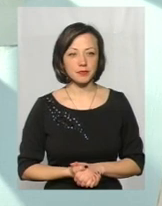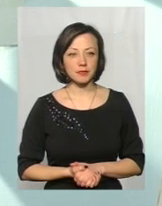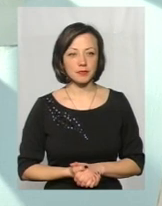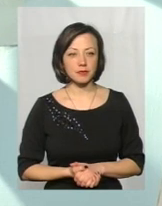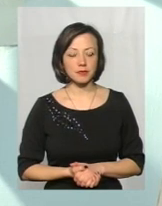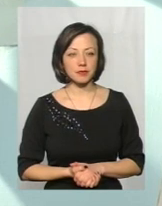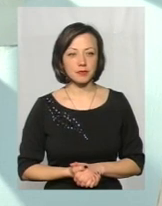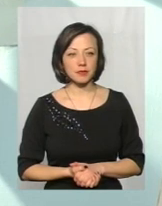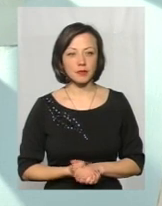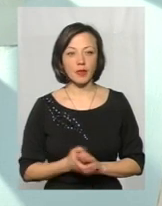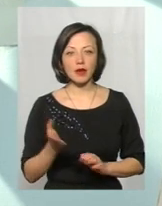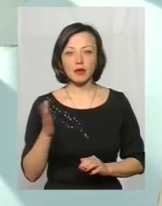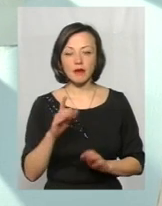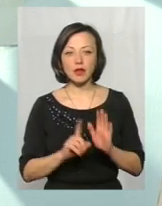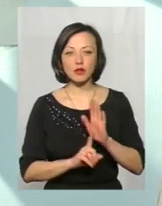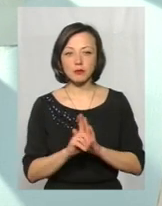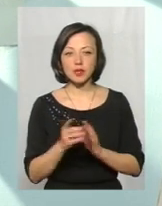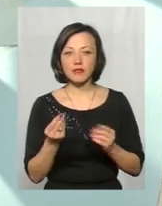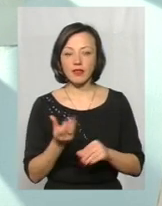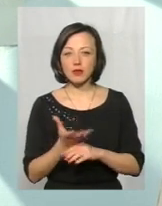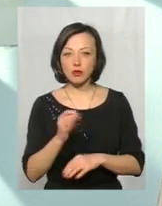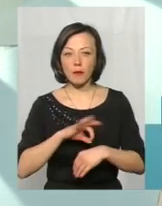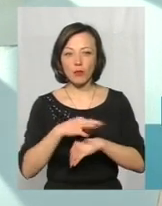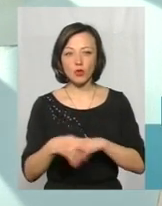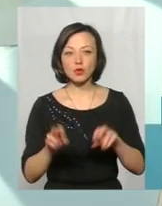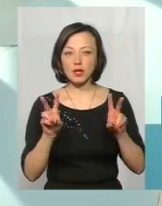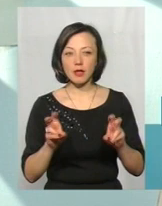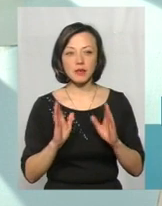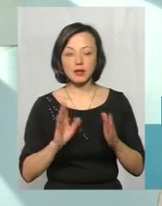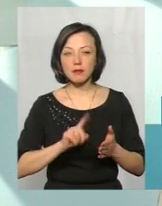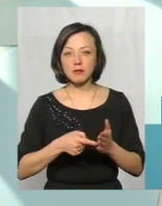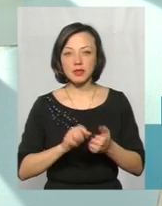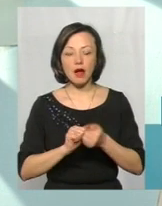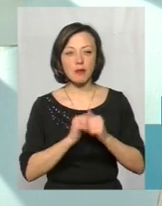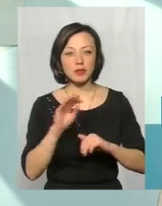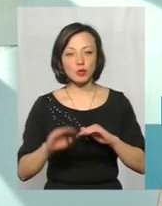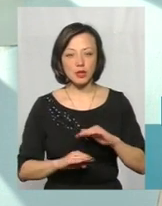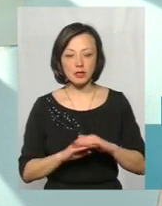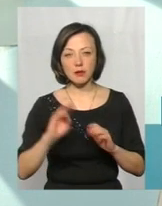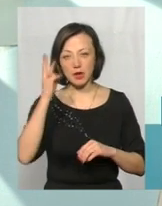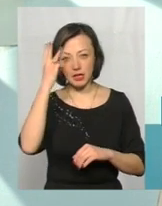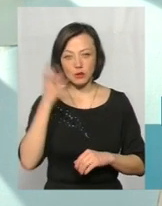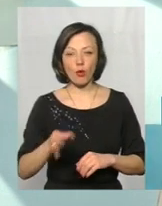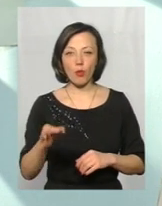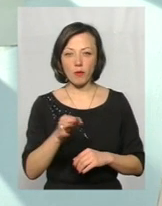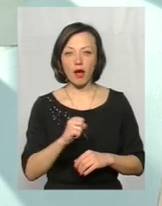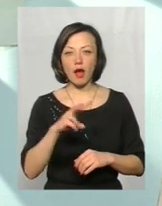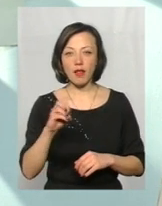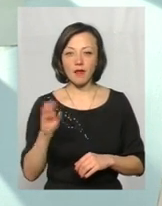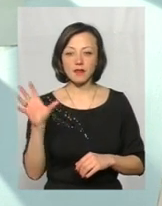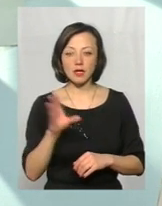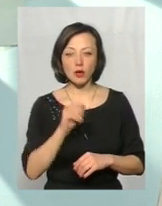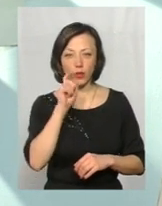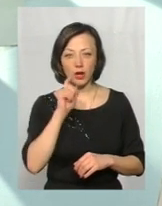Давайте розпочнемо з фінансування. Це є досить болюча тема не тільки для міста Кам'янець-Подільського, Хмельницької області, але й для всієї